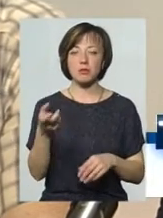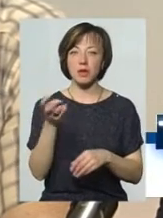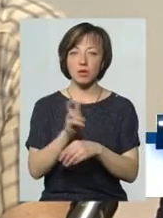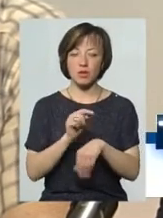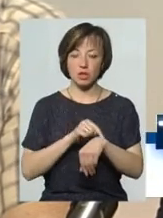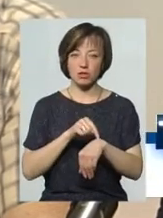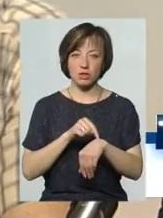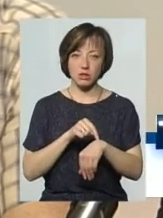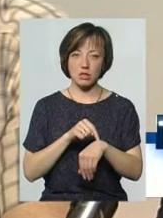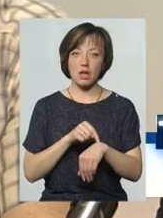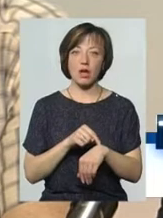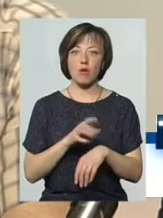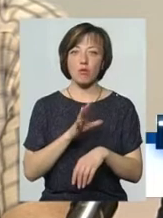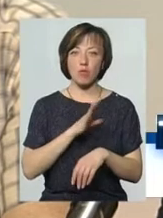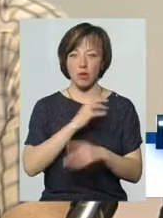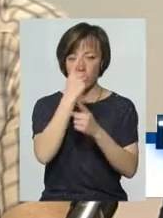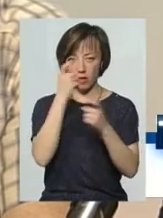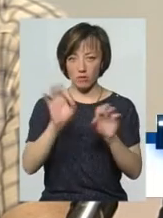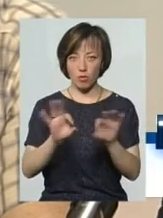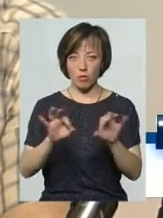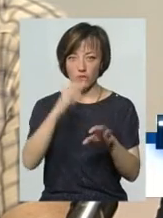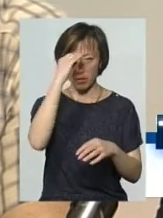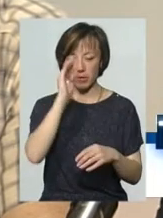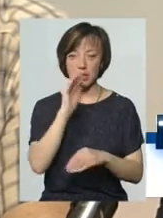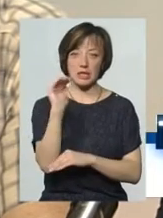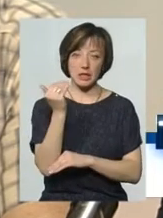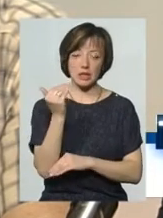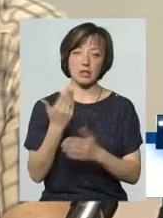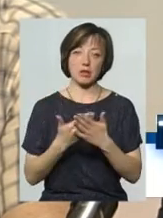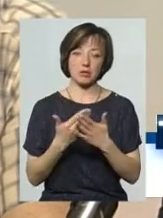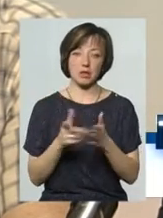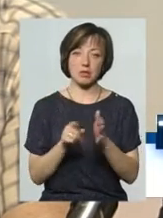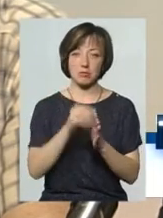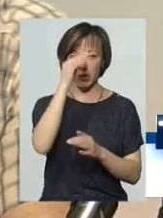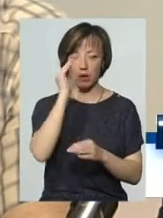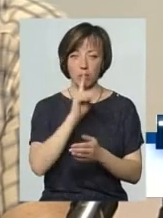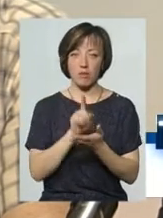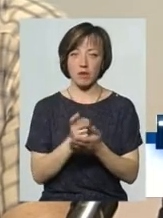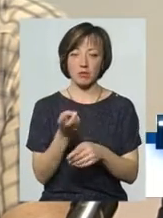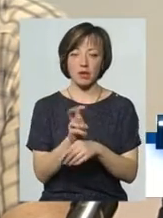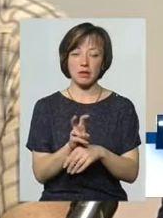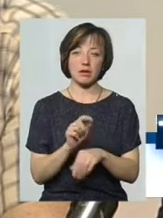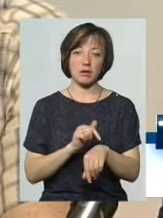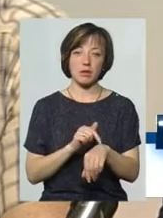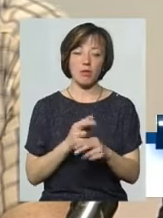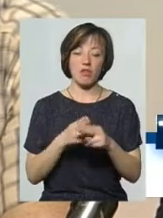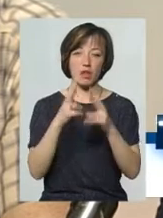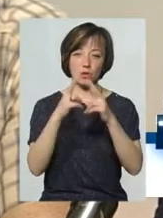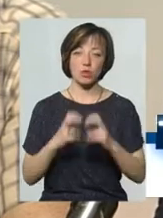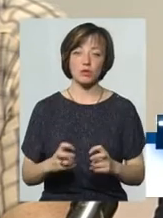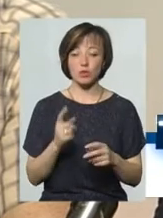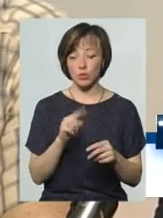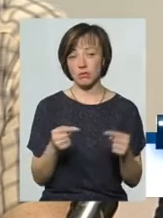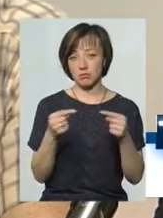на призначений час. Щоб вони були поінформовані батьки, що дитина з батьками повинна прийти на профілактичний огляд.